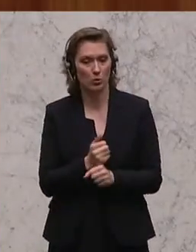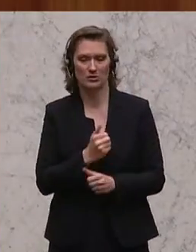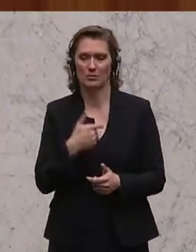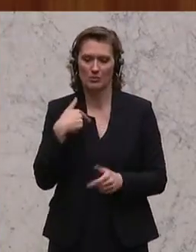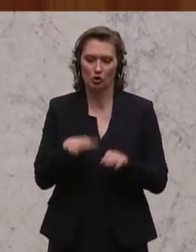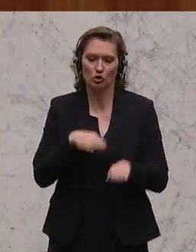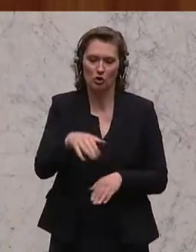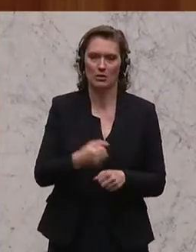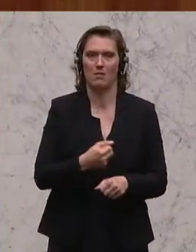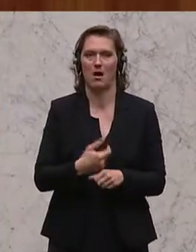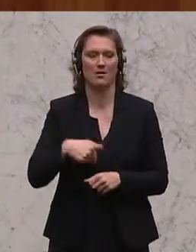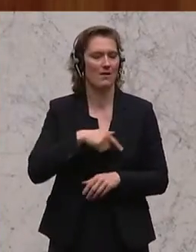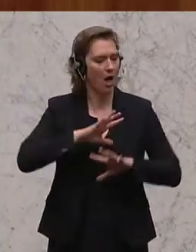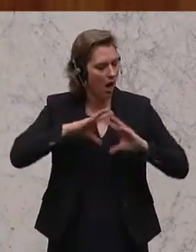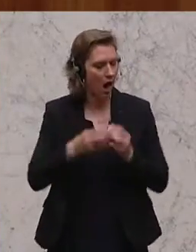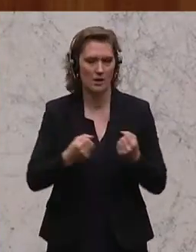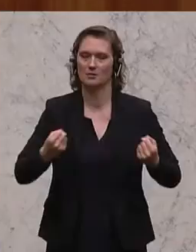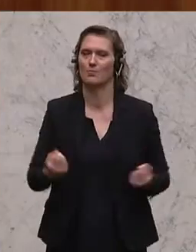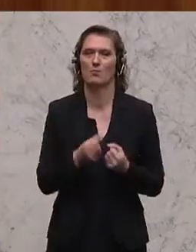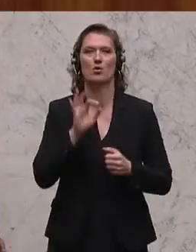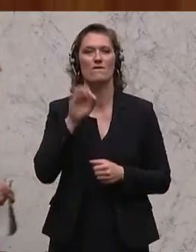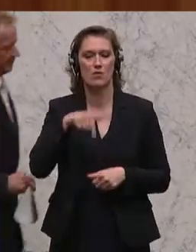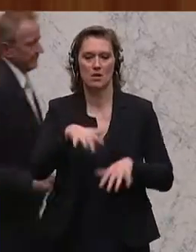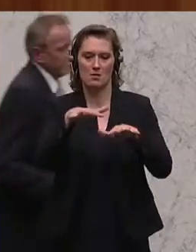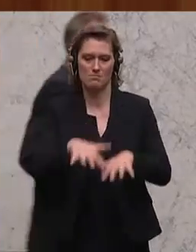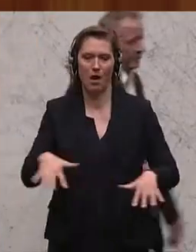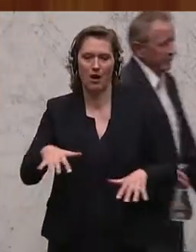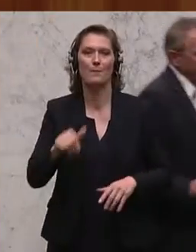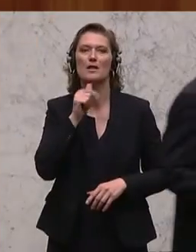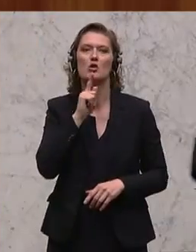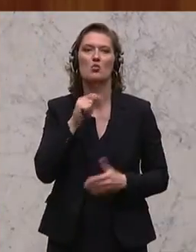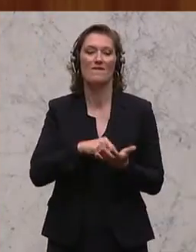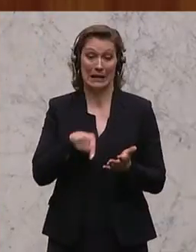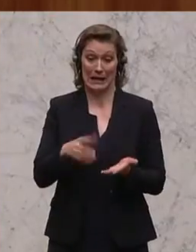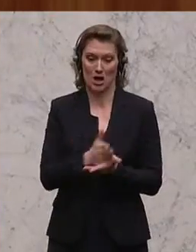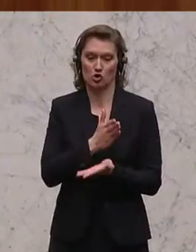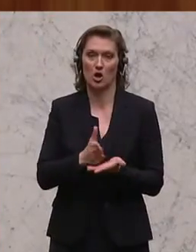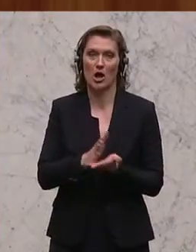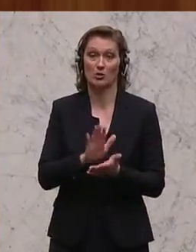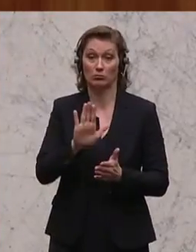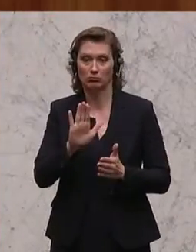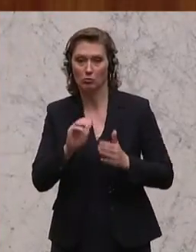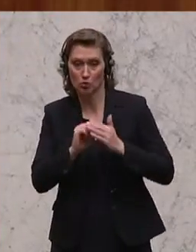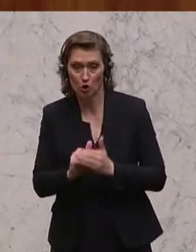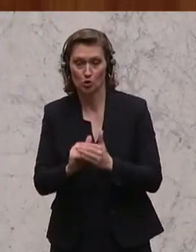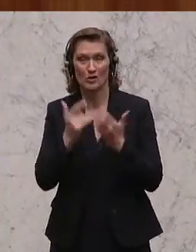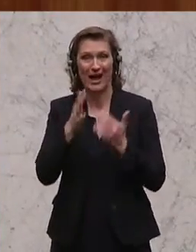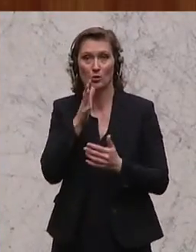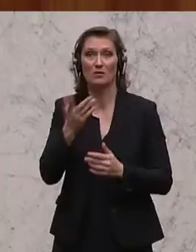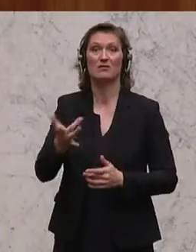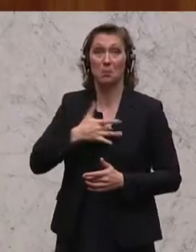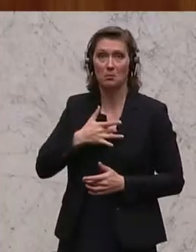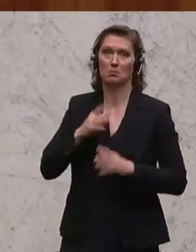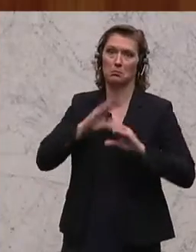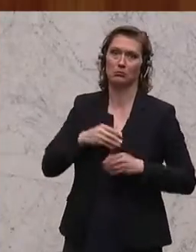gehen können und ich werde alles dafür tun, dass das Parlament nicht durch diese Entscheidung in seiner Unterstützung durch den Rechnungshof geschwächt